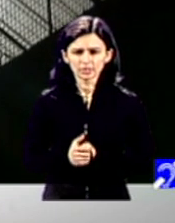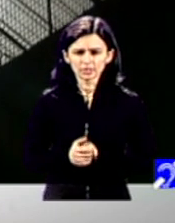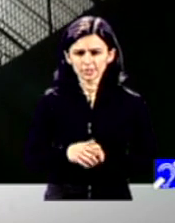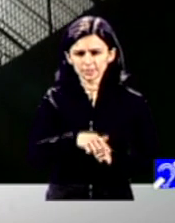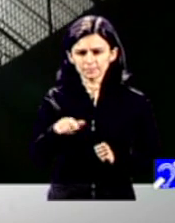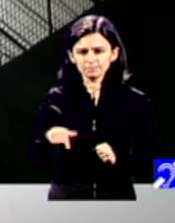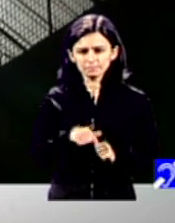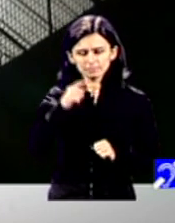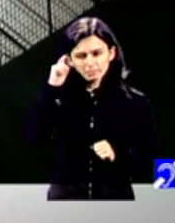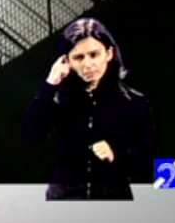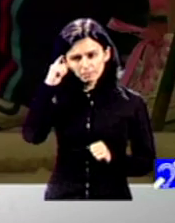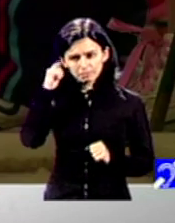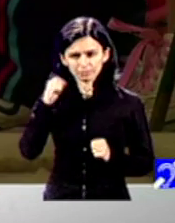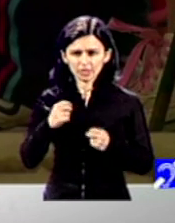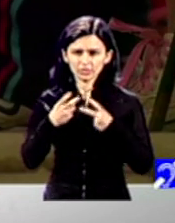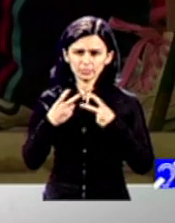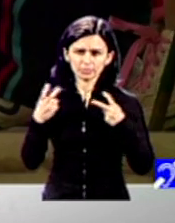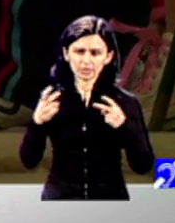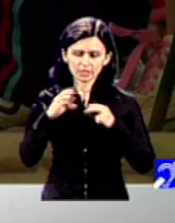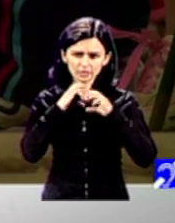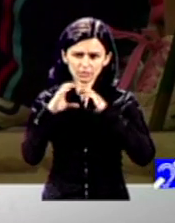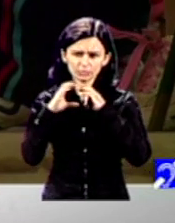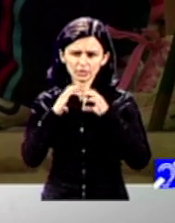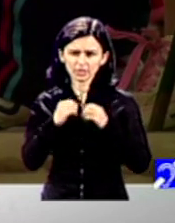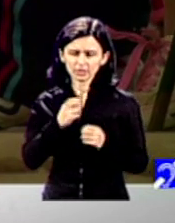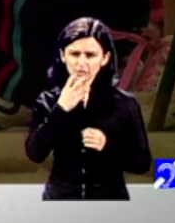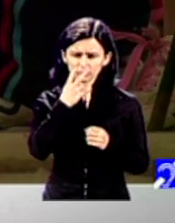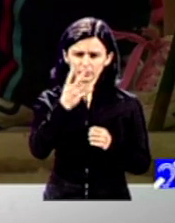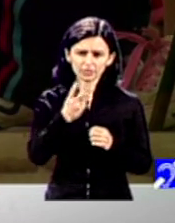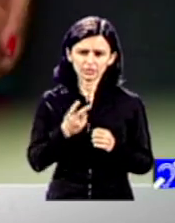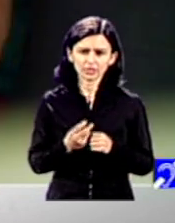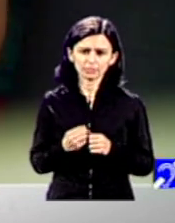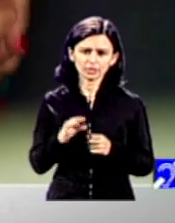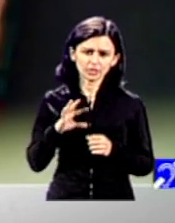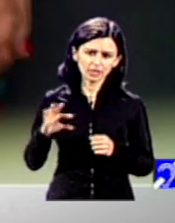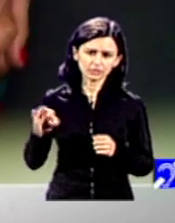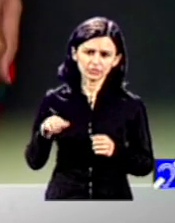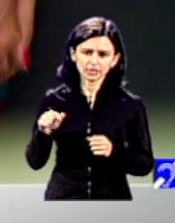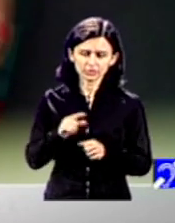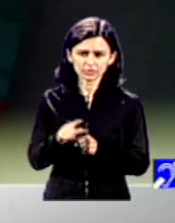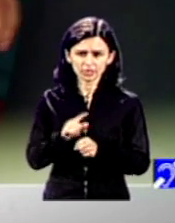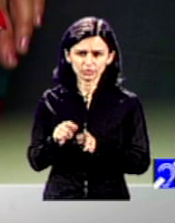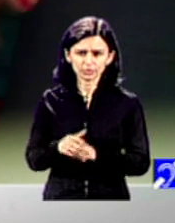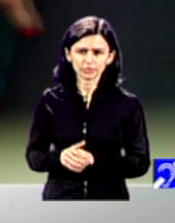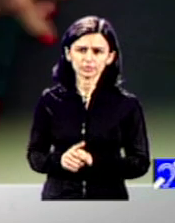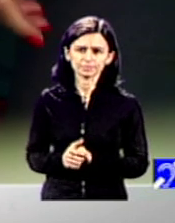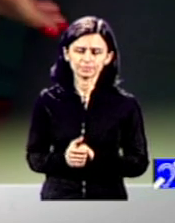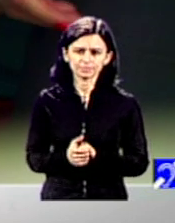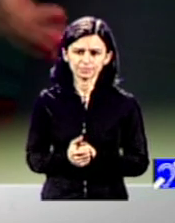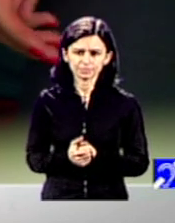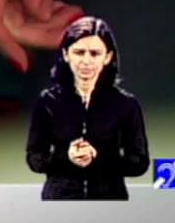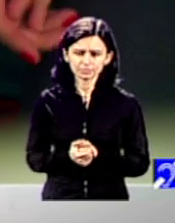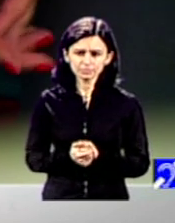conștient de importanța comunicării, acum văd cu totul alt ochi partea asta. Cumva, ceea ce